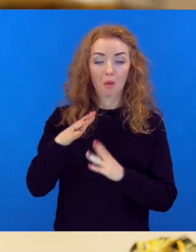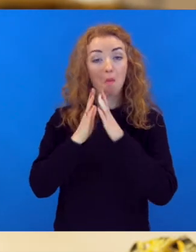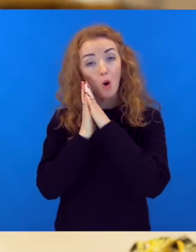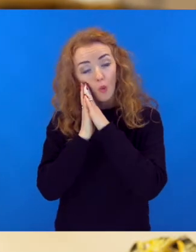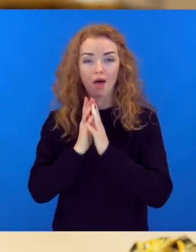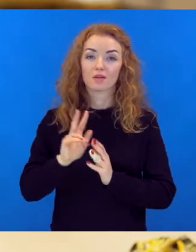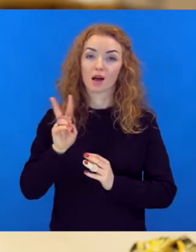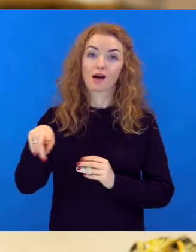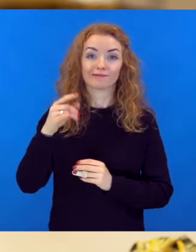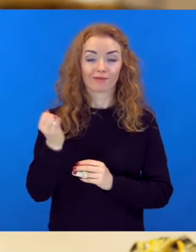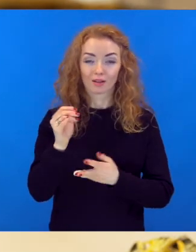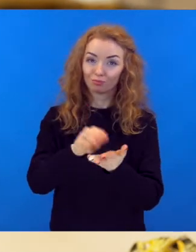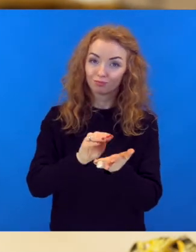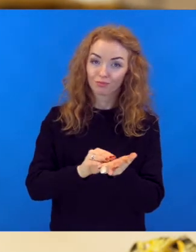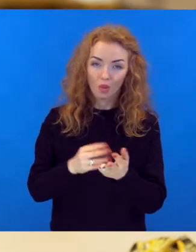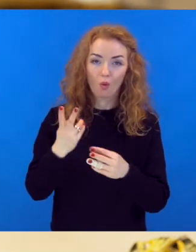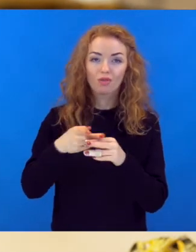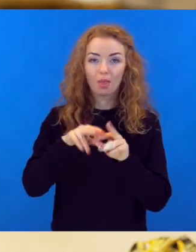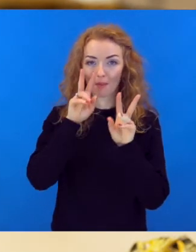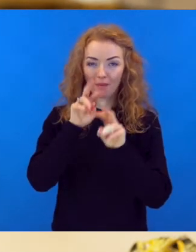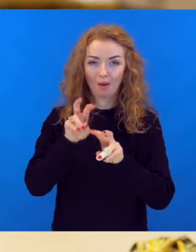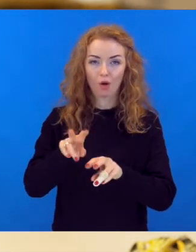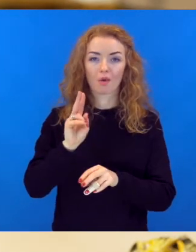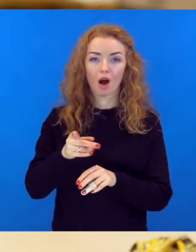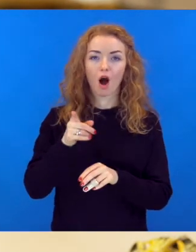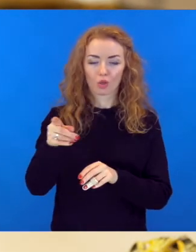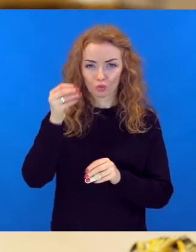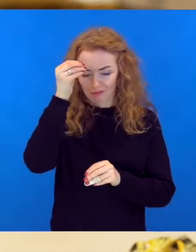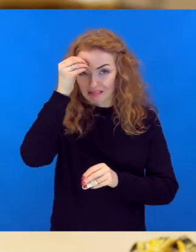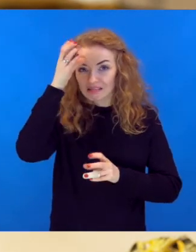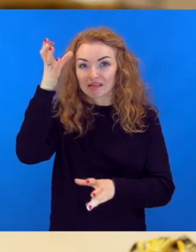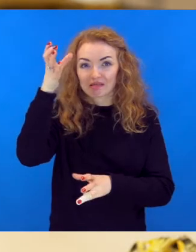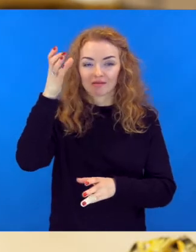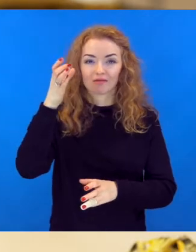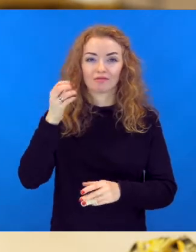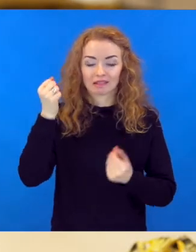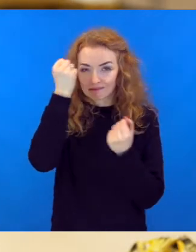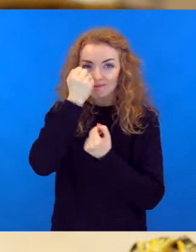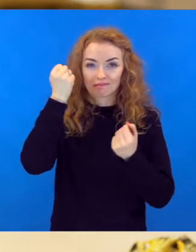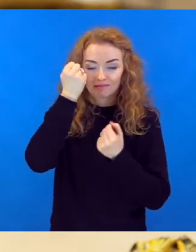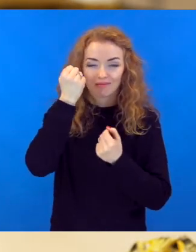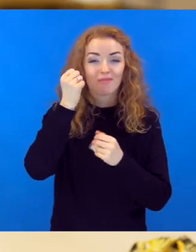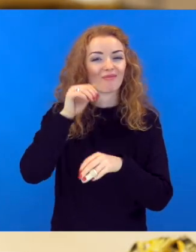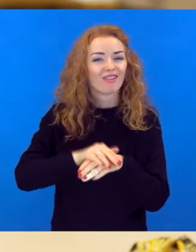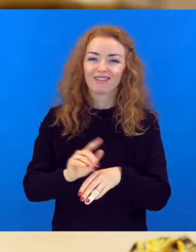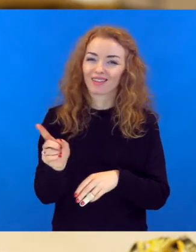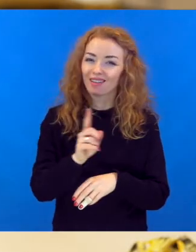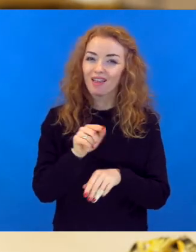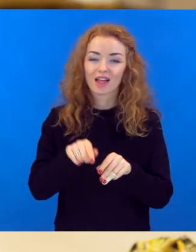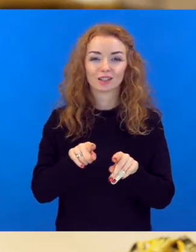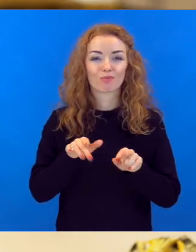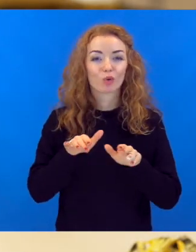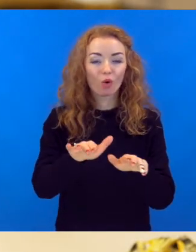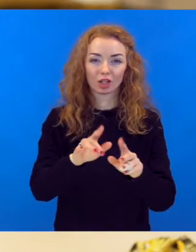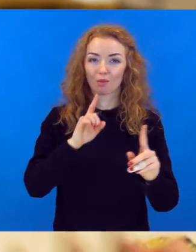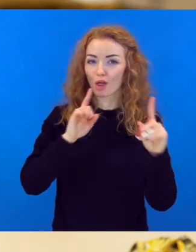kurš gribu pagulēt, kurš pierakstīt, un tad pārbaudam, kā tu tikko sazubrījies, ko es tev stāstīju. Drīzāk tas